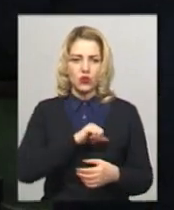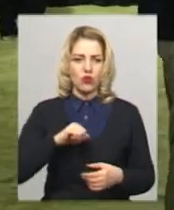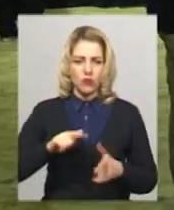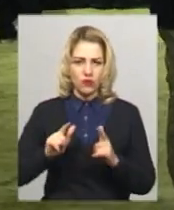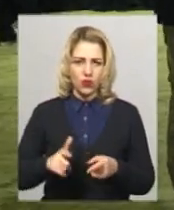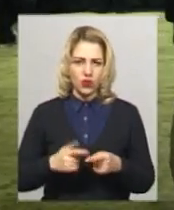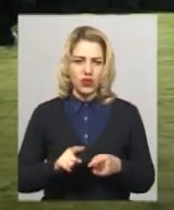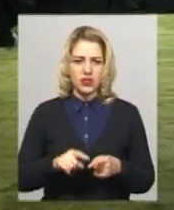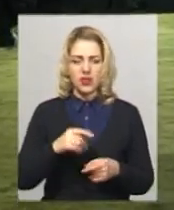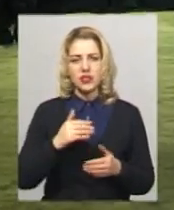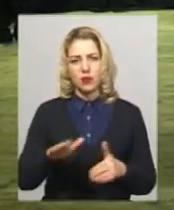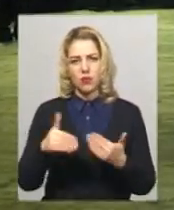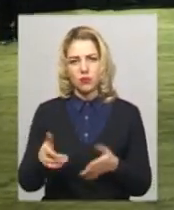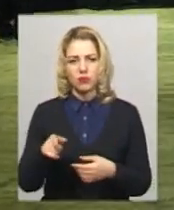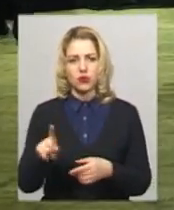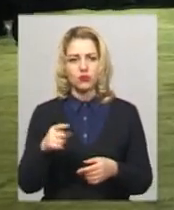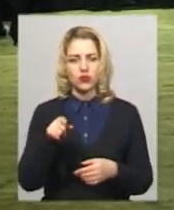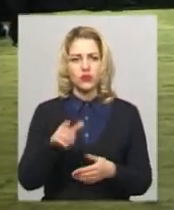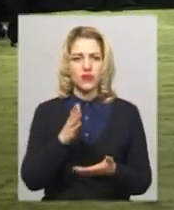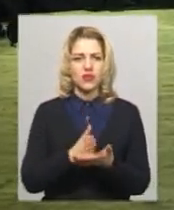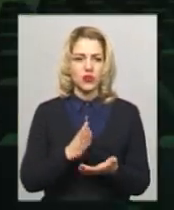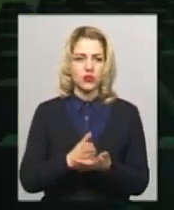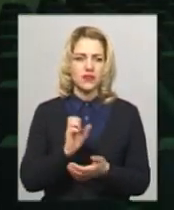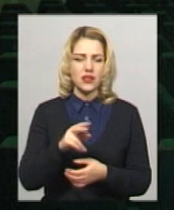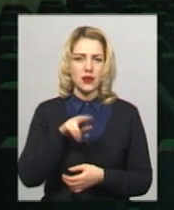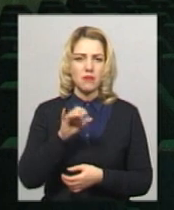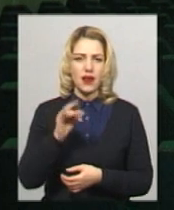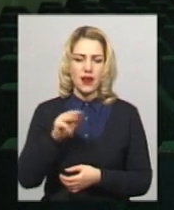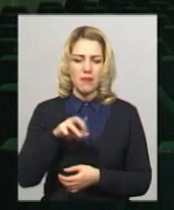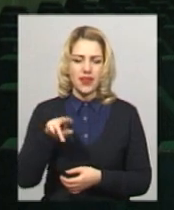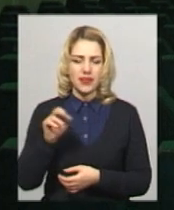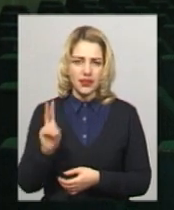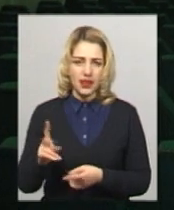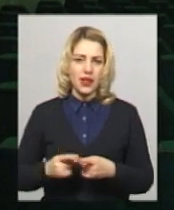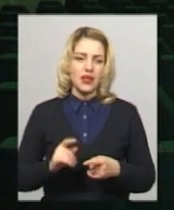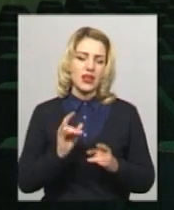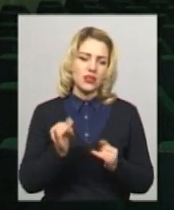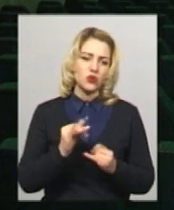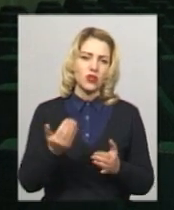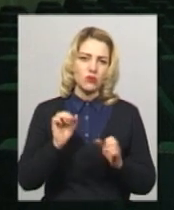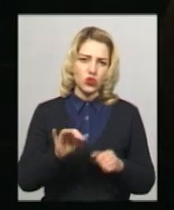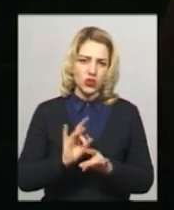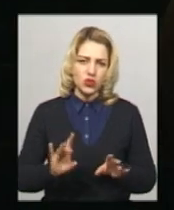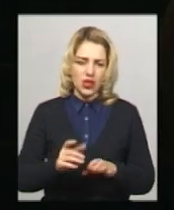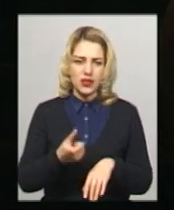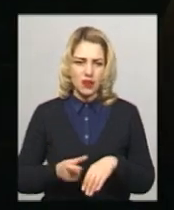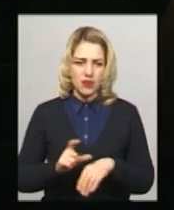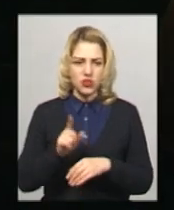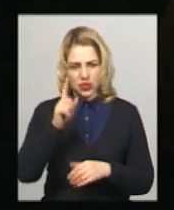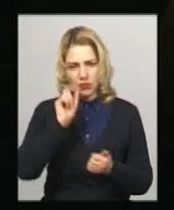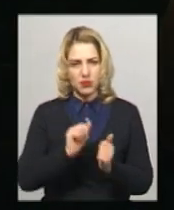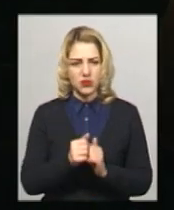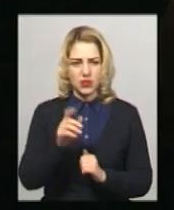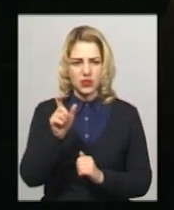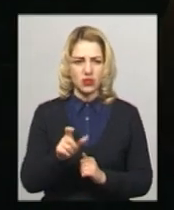тому, що деякий час він знаходився в підрозділі госпітальєри, як парамедик. З історії, які можна розказати, є багато, але найбільше йому запам